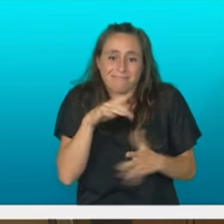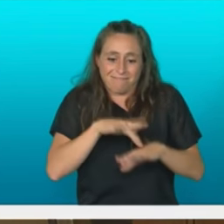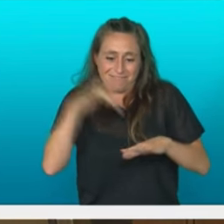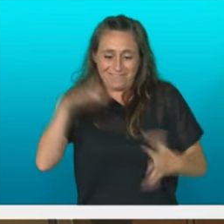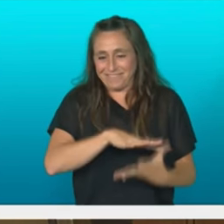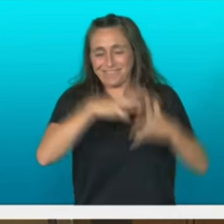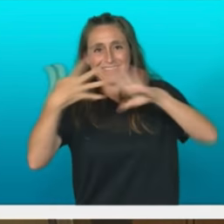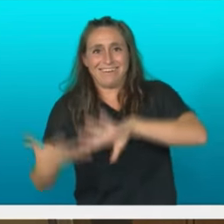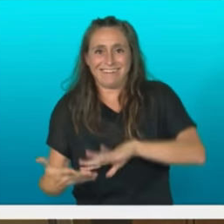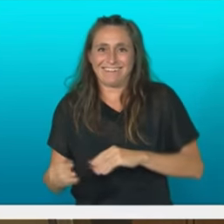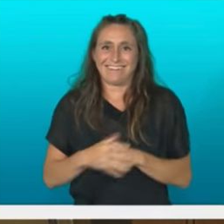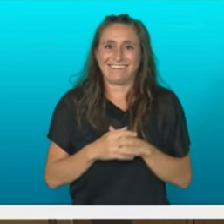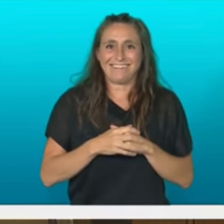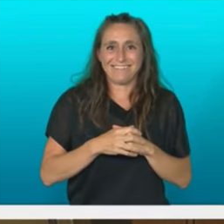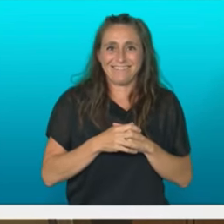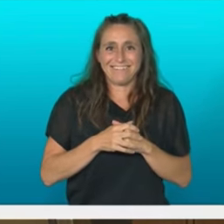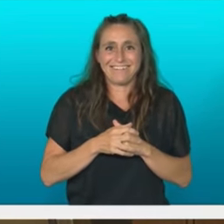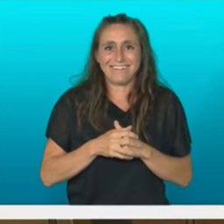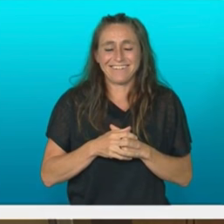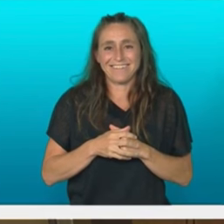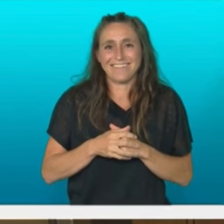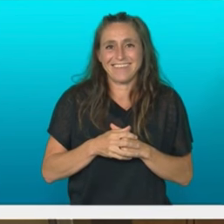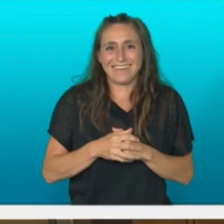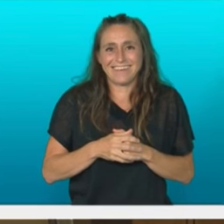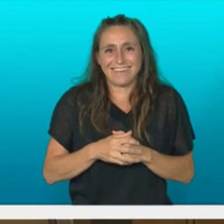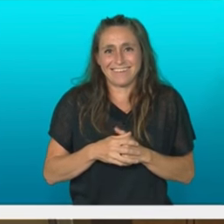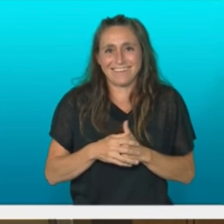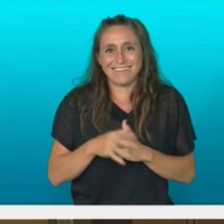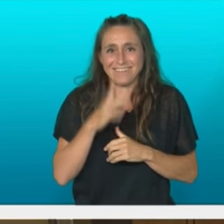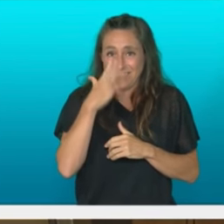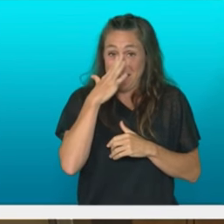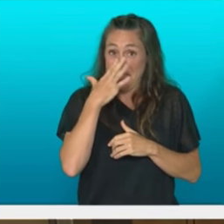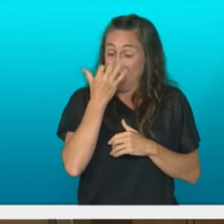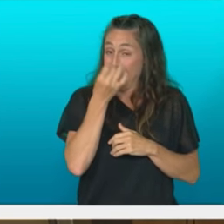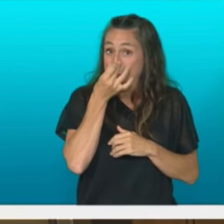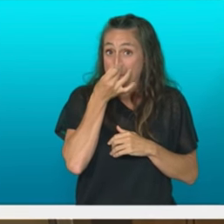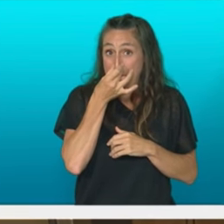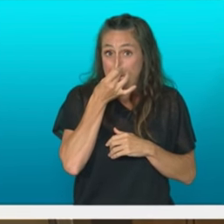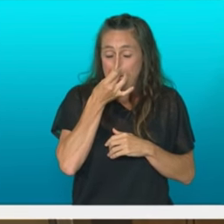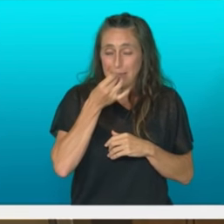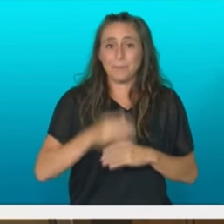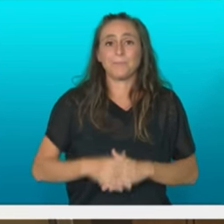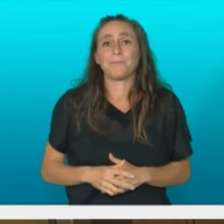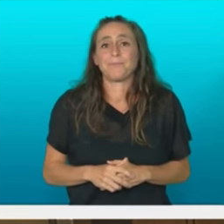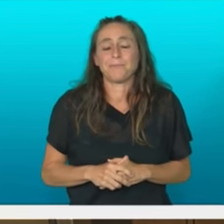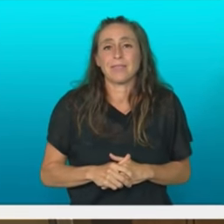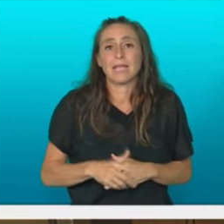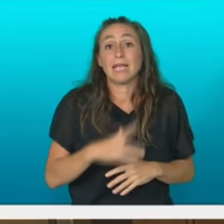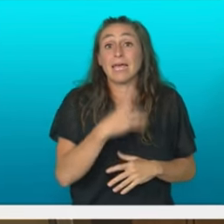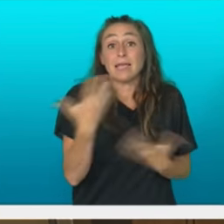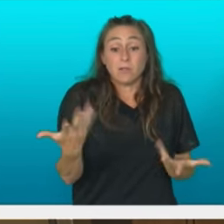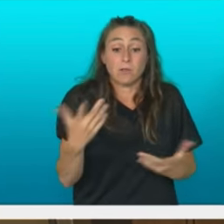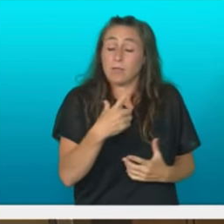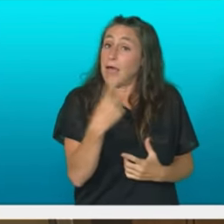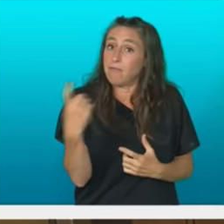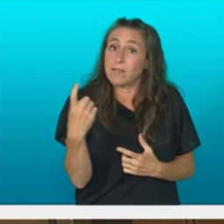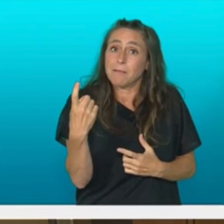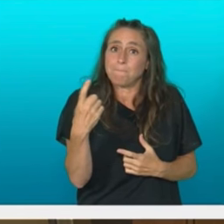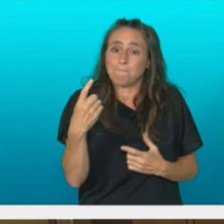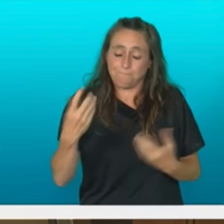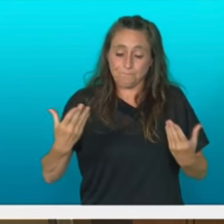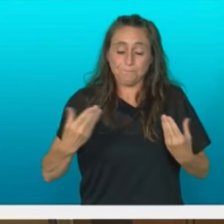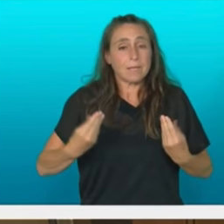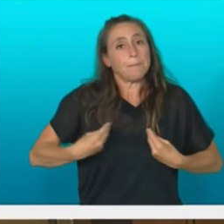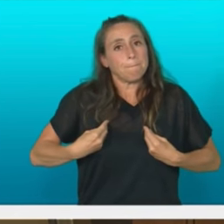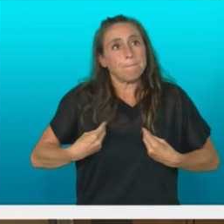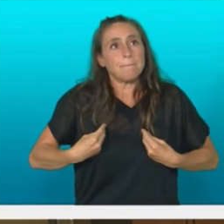horrek arriskuak eta aukerak sortuko ditu gure herriak preste egon behar du auker aukera haiek aprobetsatu eta arrisku aurre egiteko